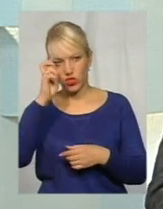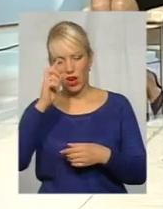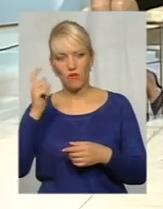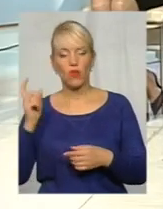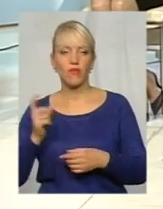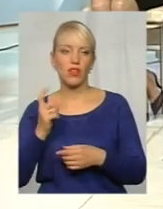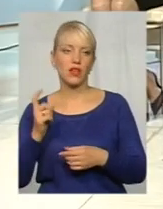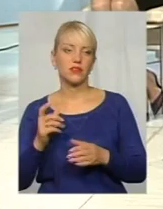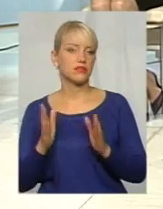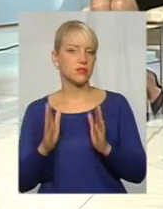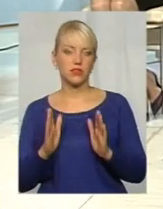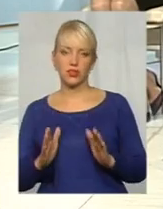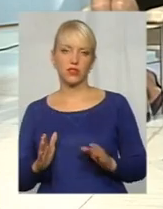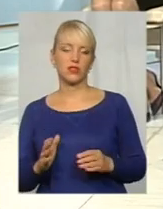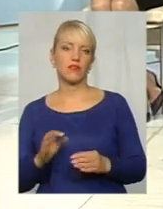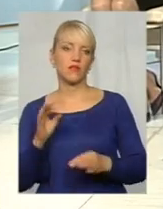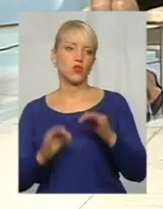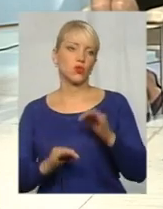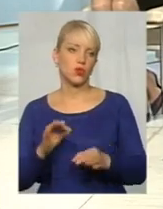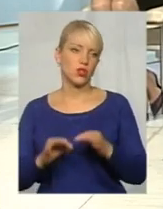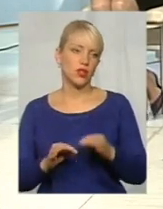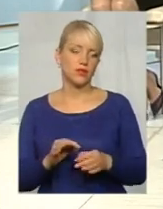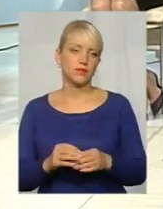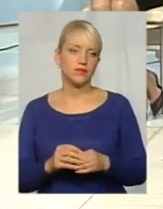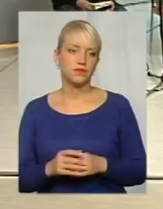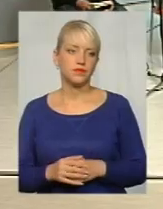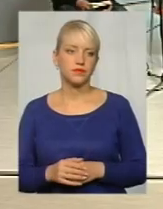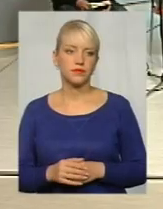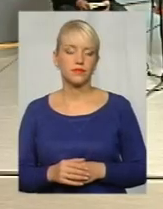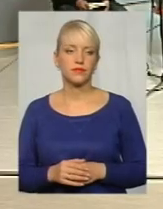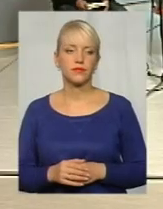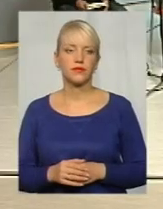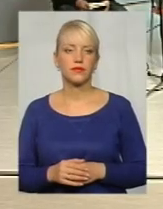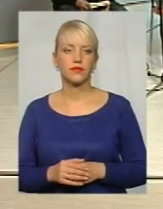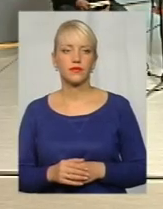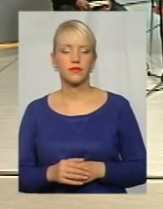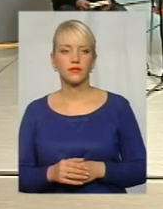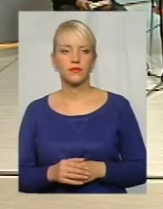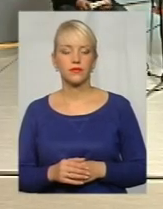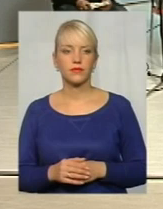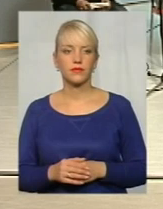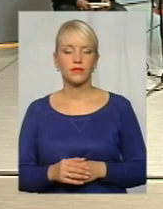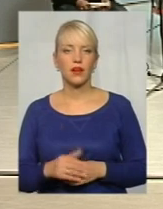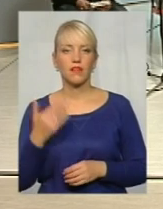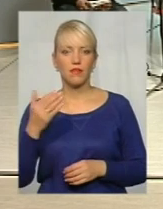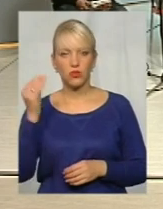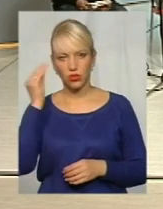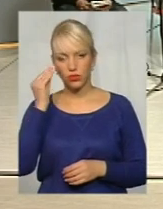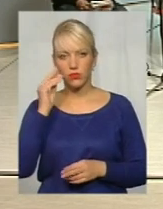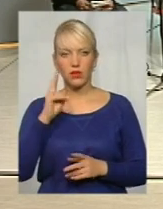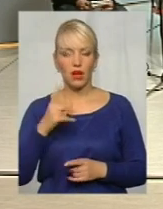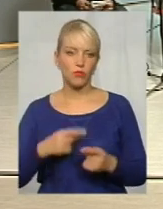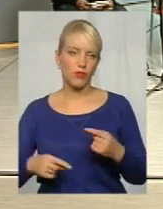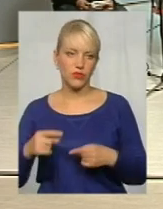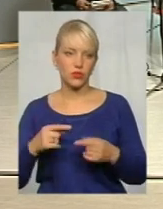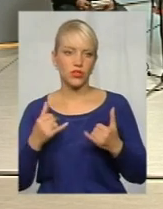то тільки шляхом визнання на дійсний договор. Якщо договор порушує... Пані Юлії, ваша думка? Як повернути